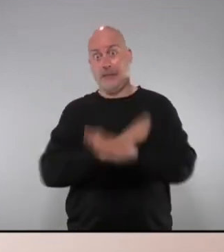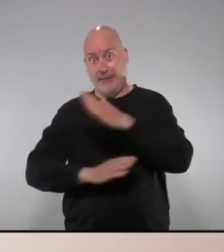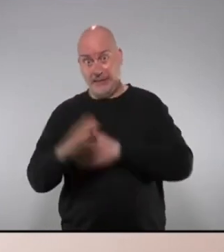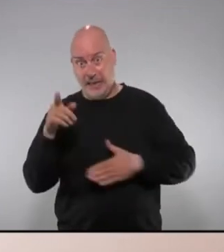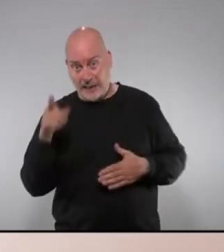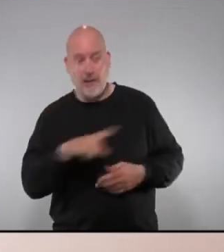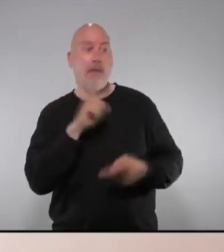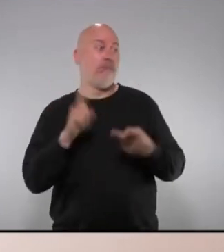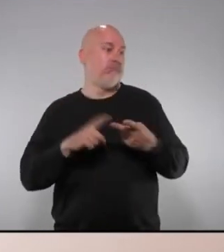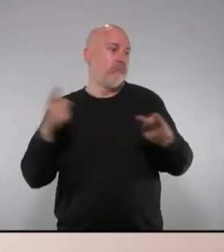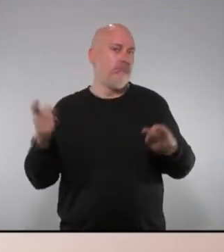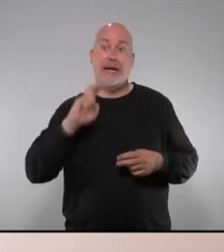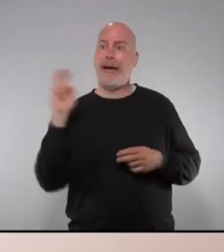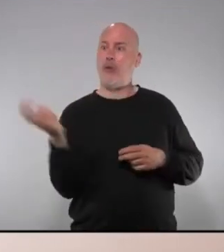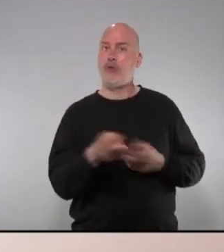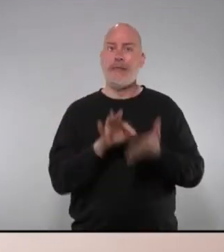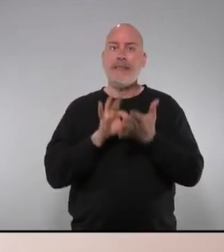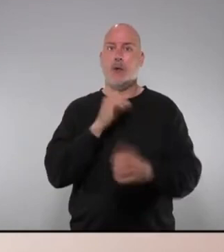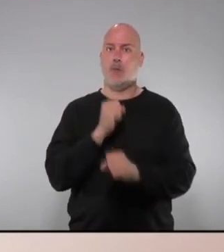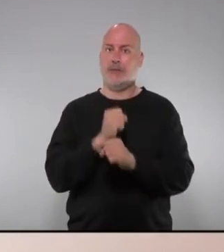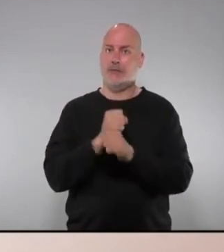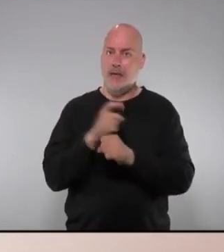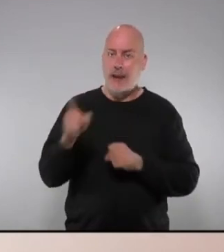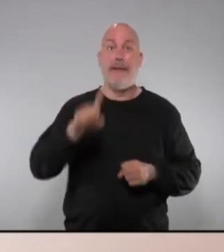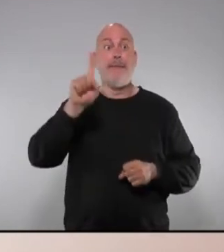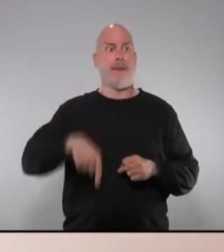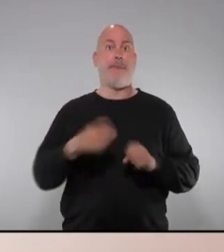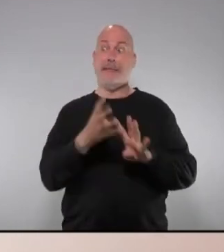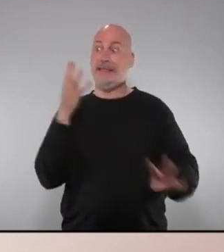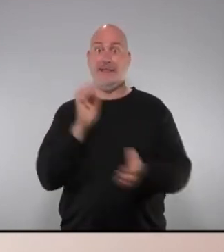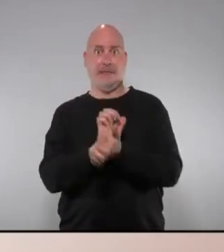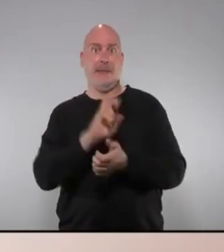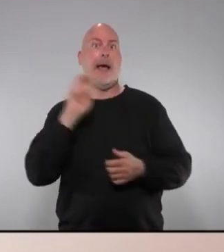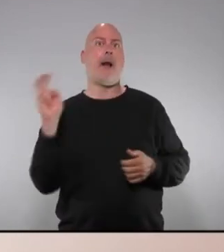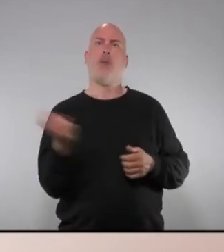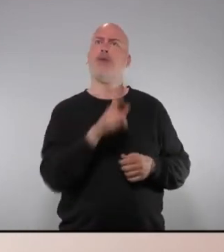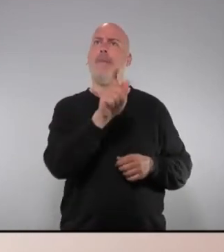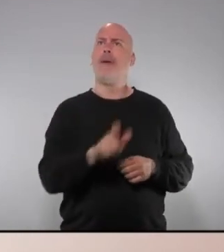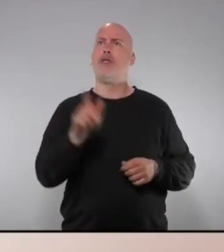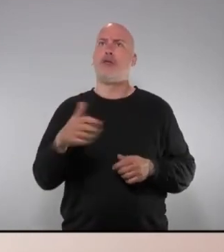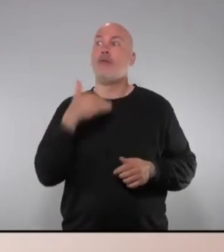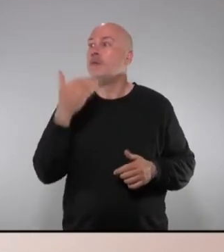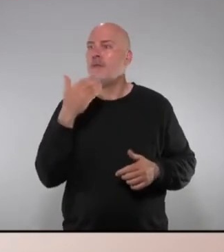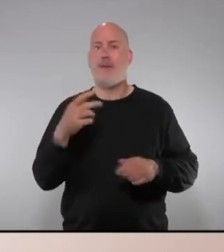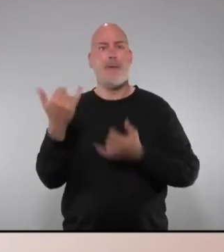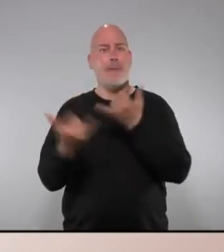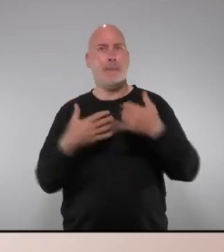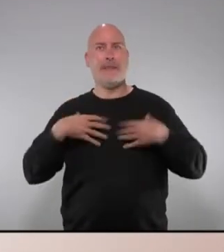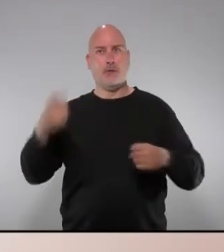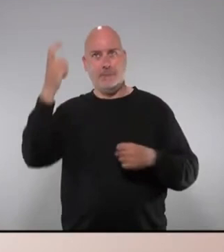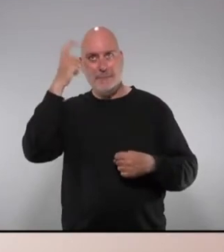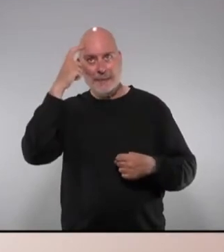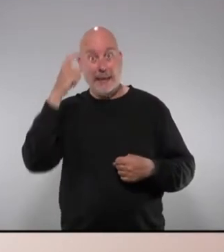llistes d'espera en recursos de serveis ocupacionals llistes d'espera en recursos de persones que pateixen algun tipus de salut mental i